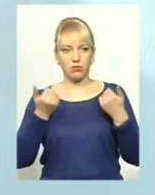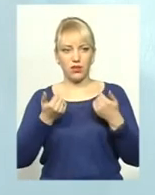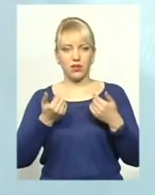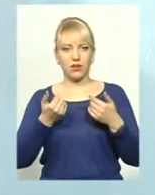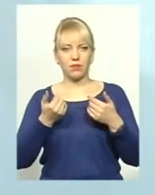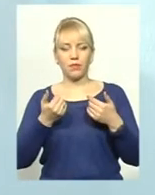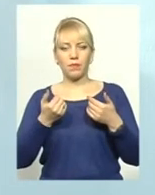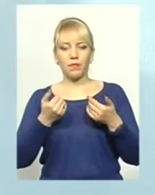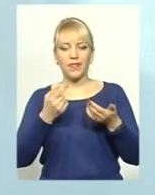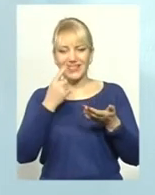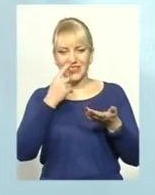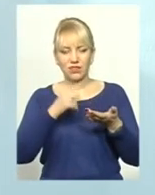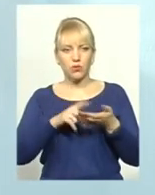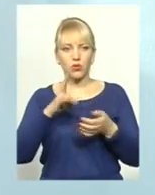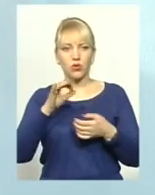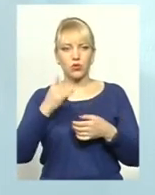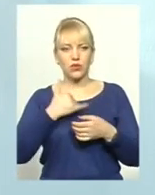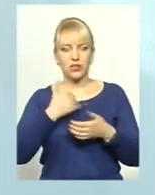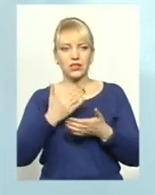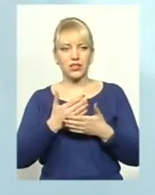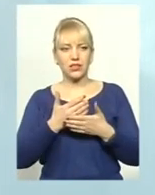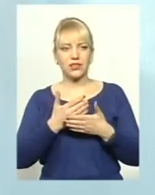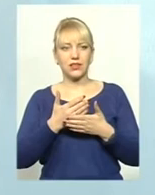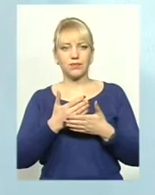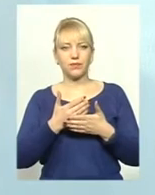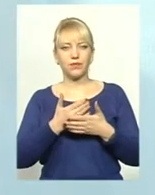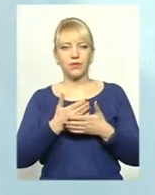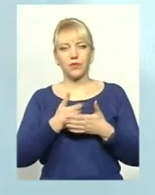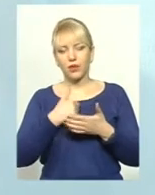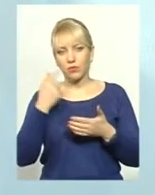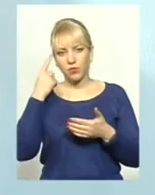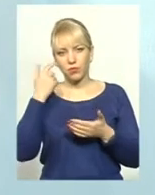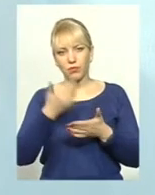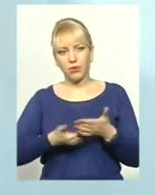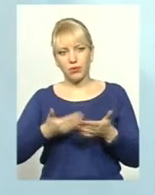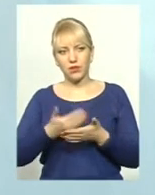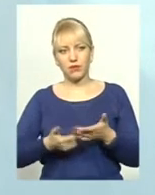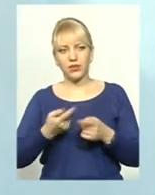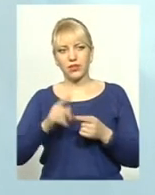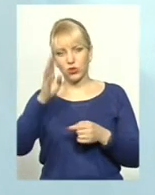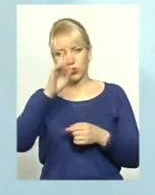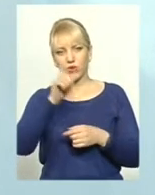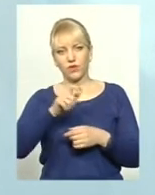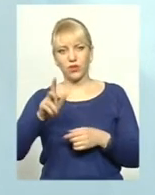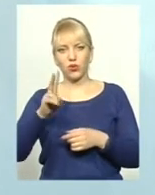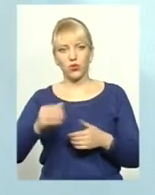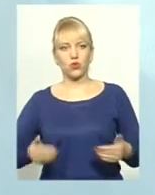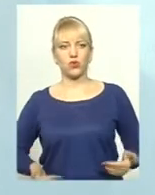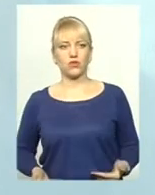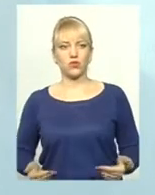такових, але в нас є деякі орієнтіровки. Ми знаємо, що це чоловіки, які живуть